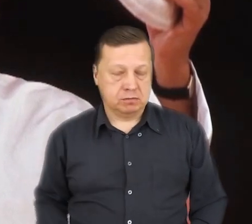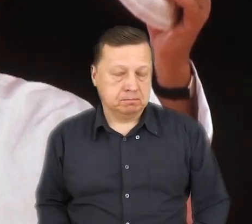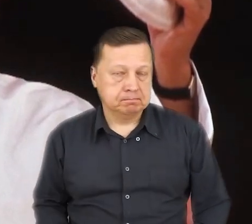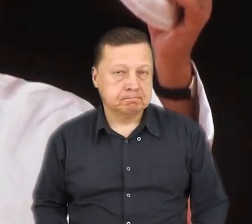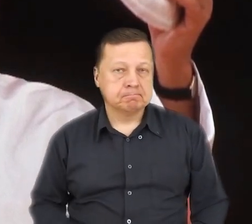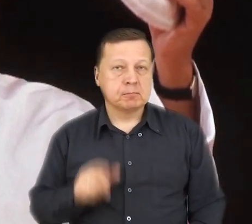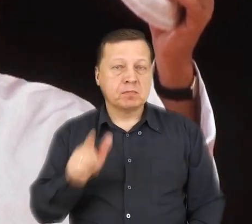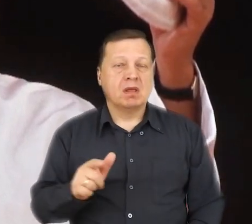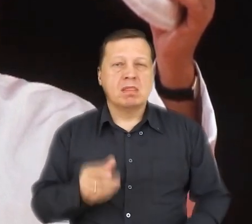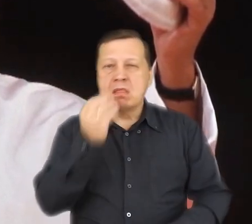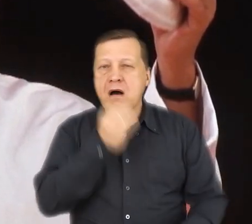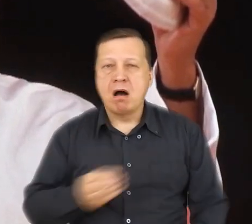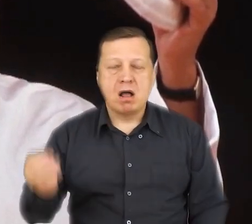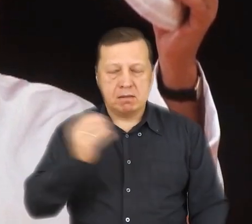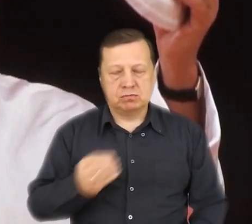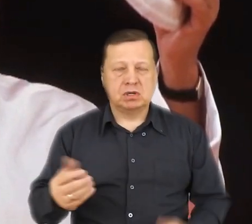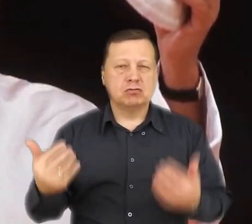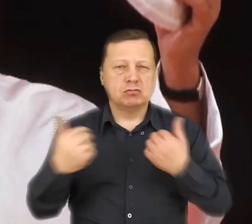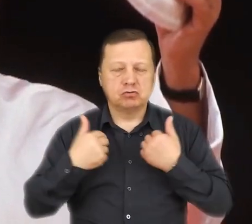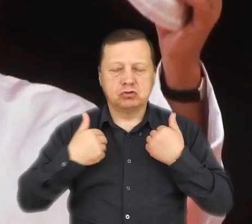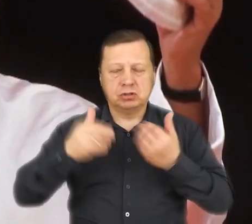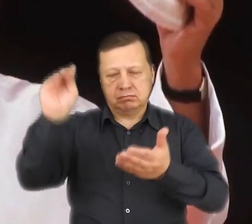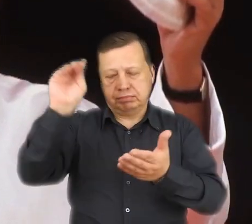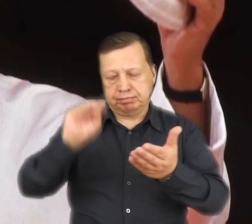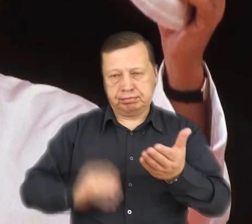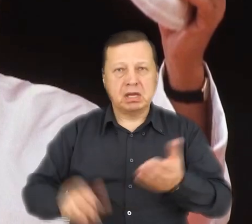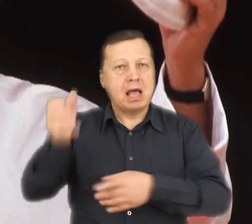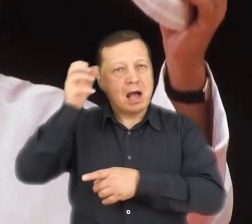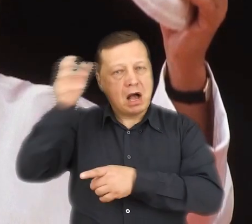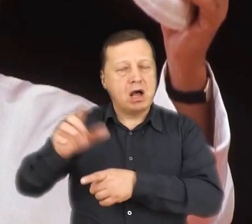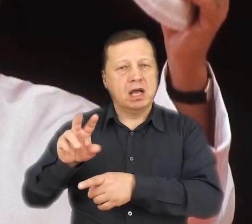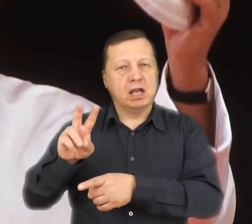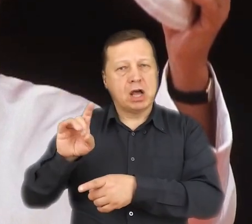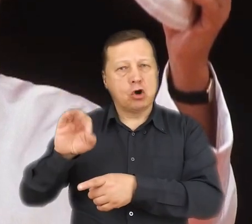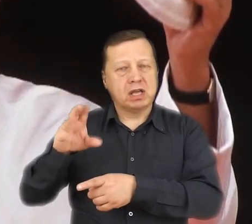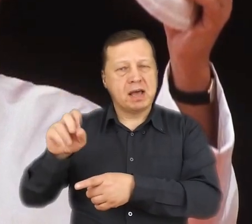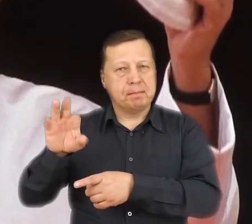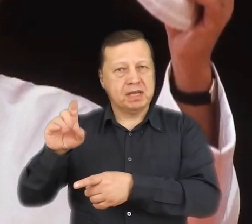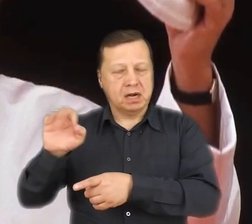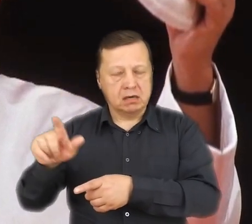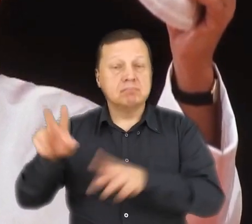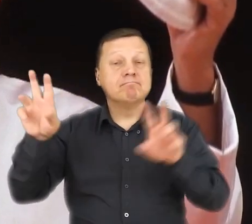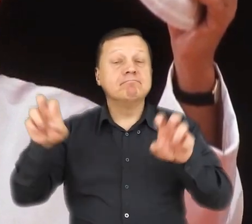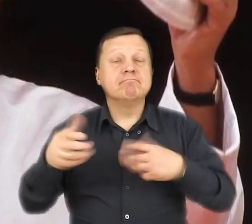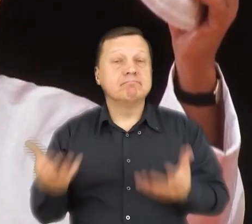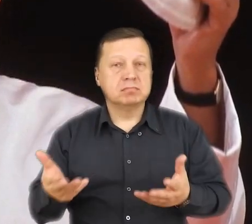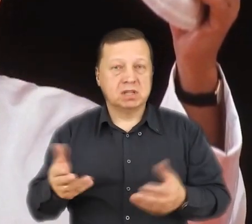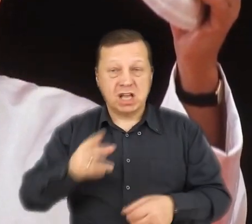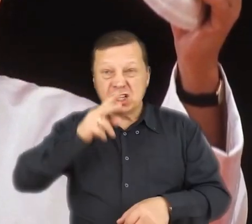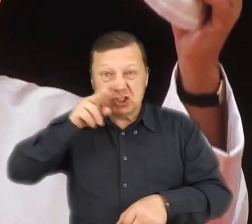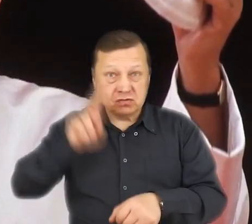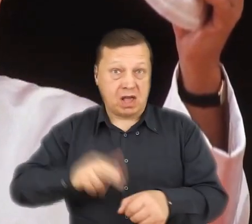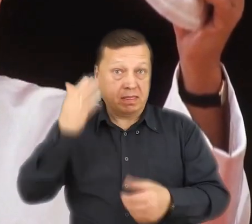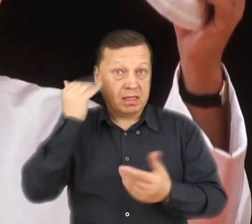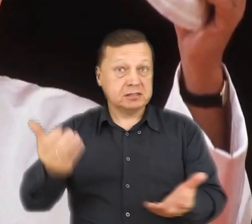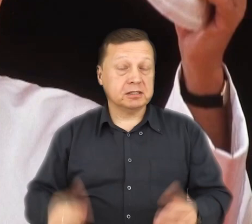znamienną jest rzeczą, że jedna z najlepszych biografii Jana Pawła II, autorstwa Georgia Weigla, nosi tytuł